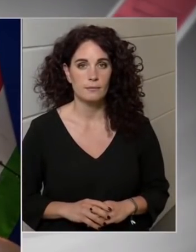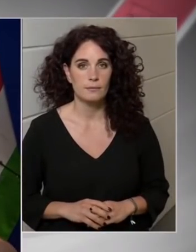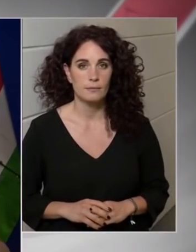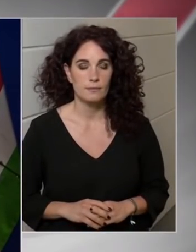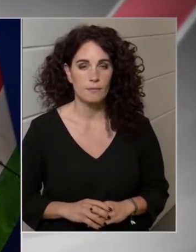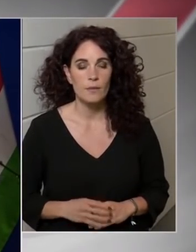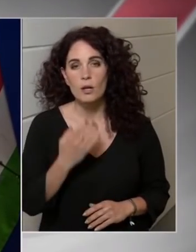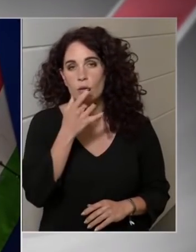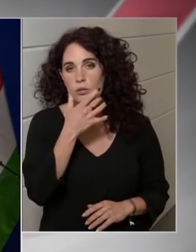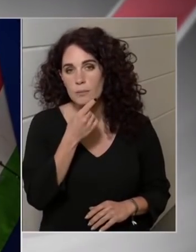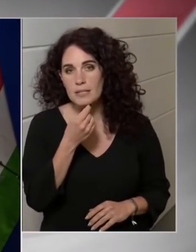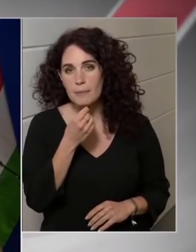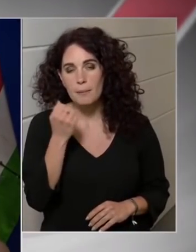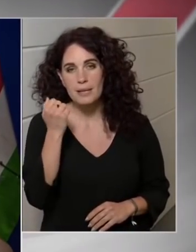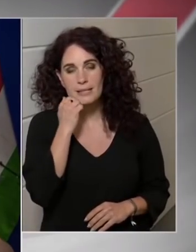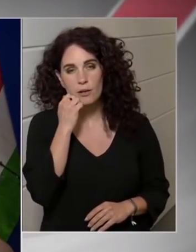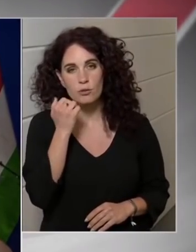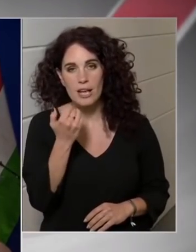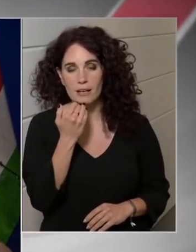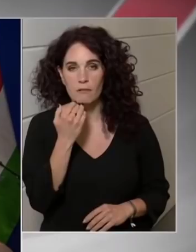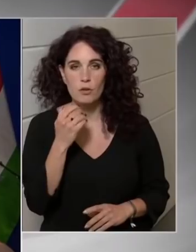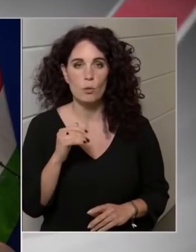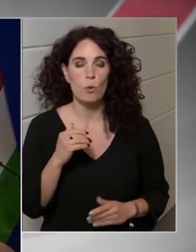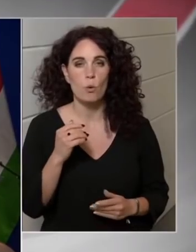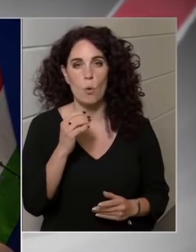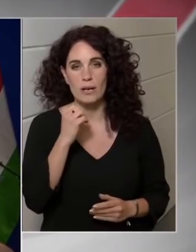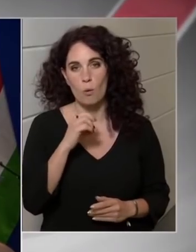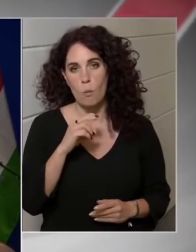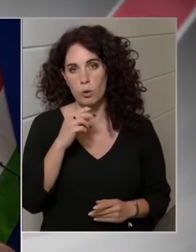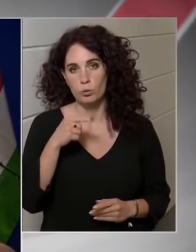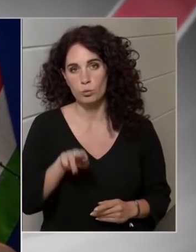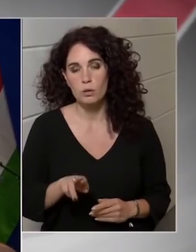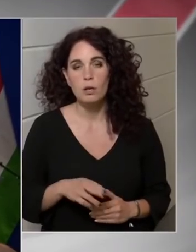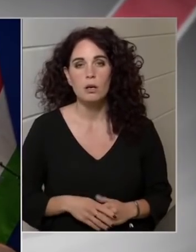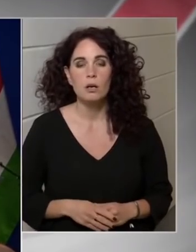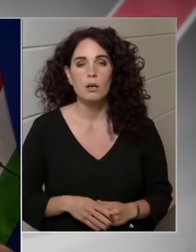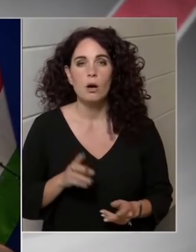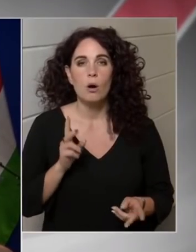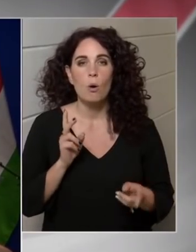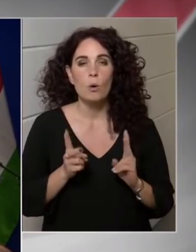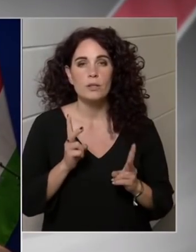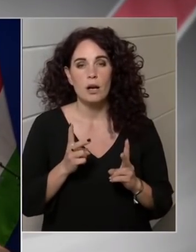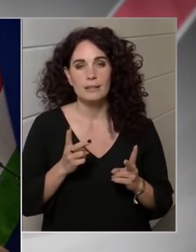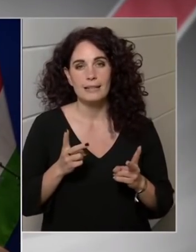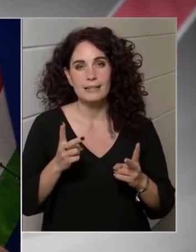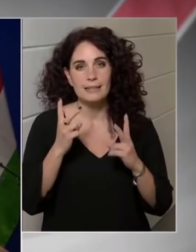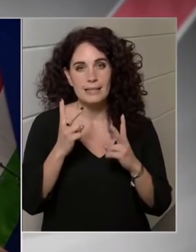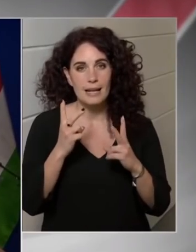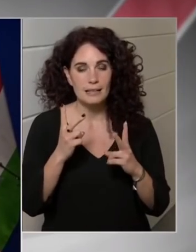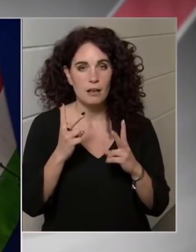Köszönöm szépen, Műszáras Erika vagyok, origo.hu. Hogyan érték előbbik példátlan szexbotrányát?